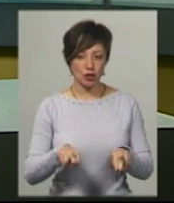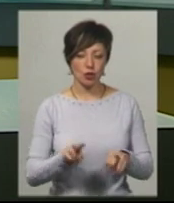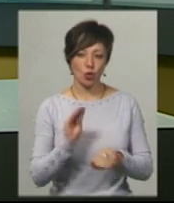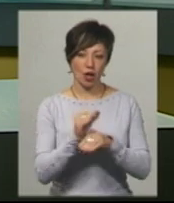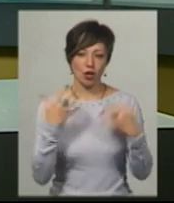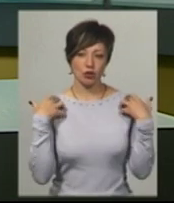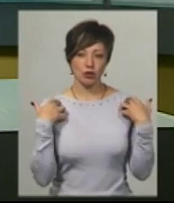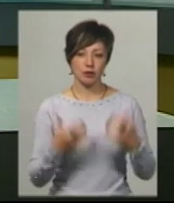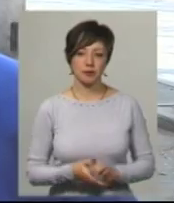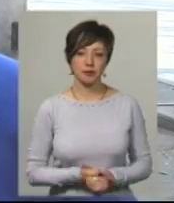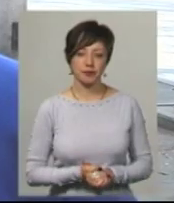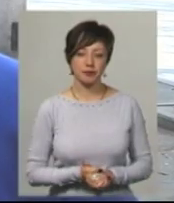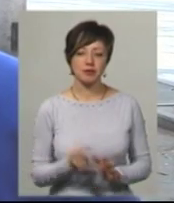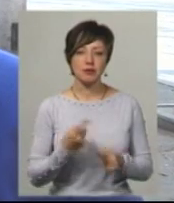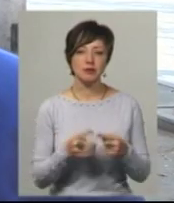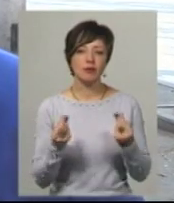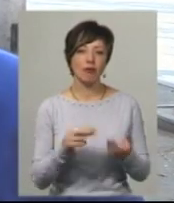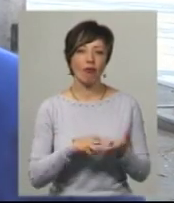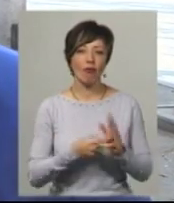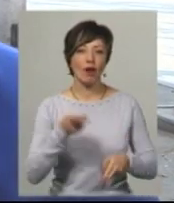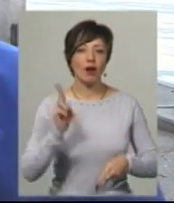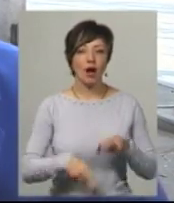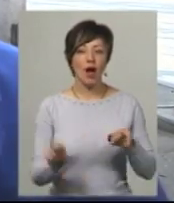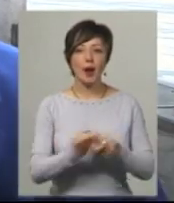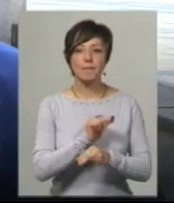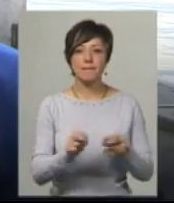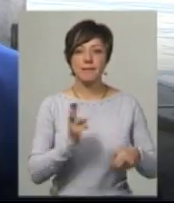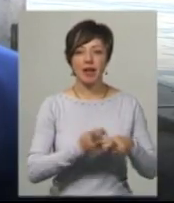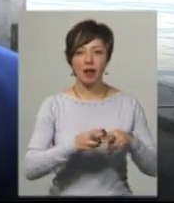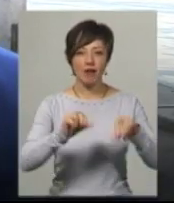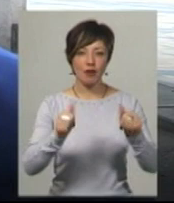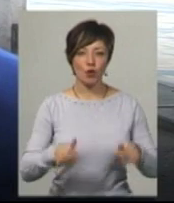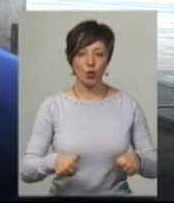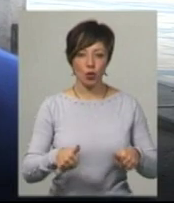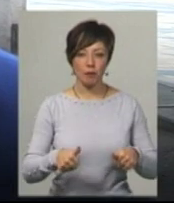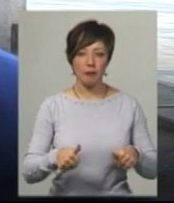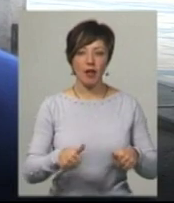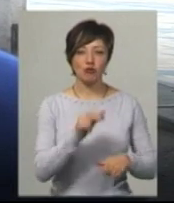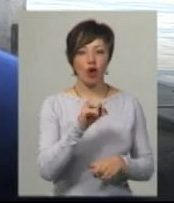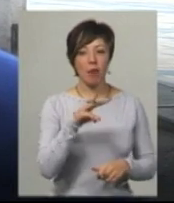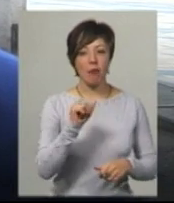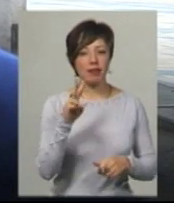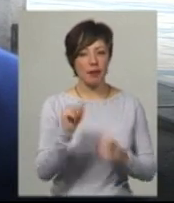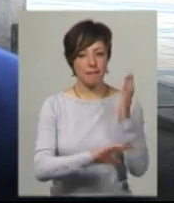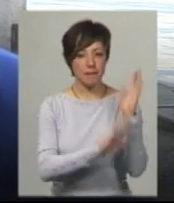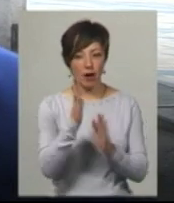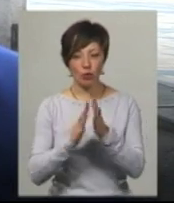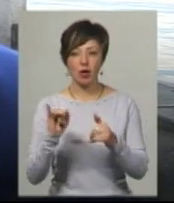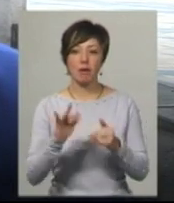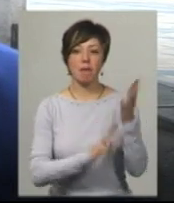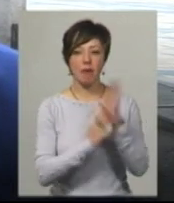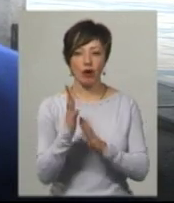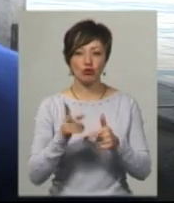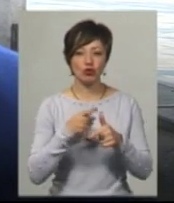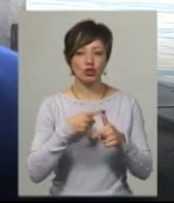Василь Новачок. За ці кошти плануємо закінчити з ремонтом металевих фігур в парку Чекмана і в парку Шевченка.